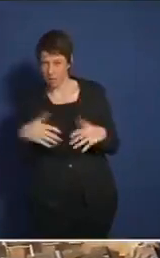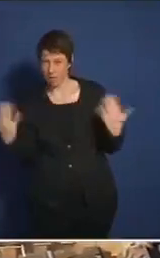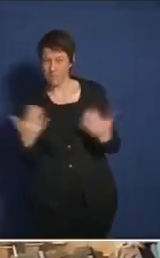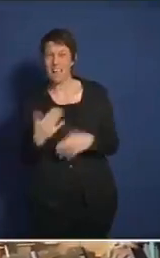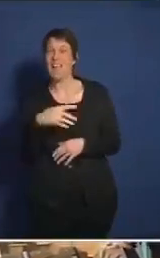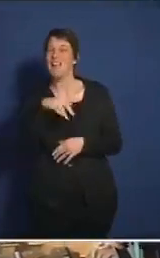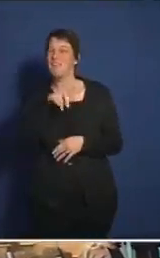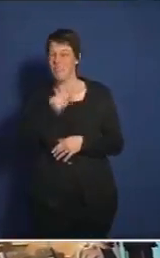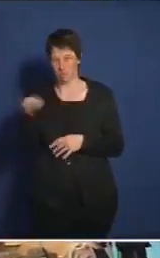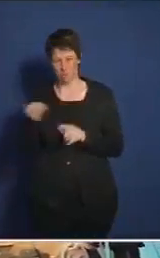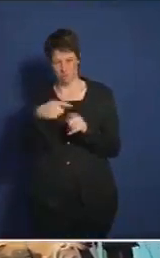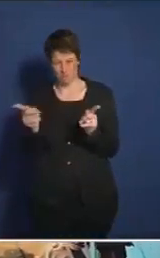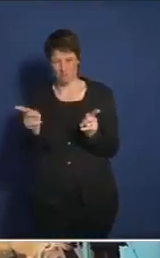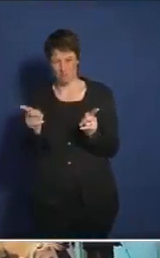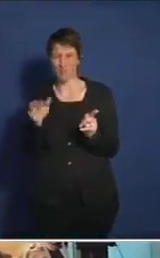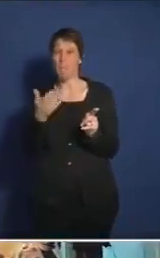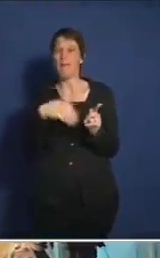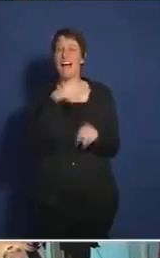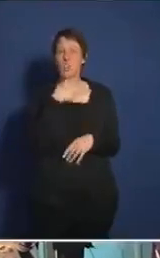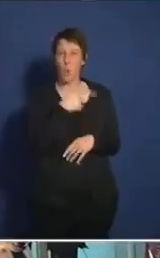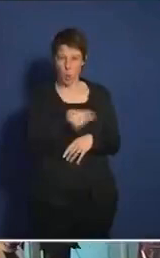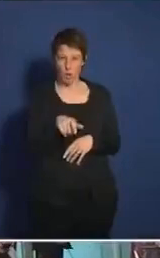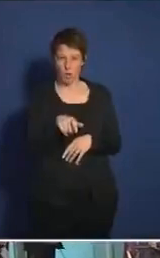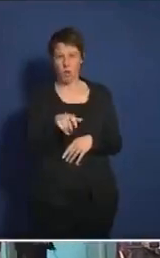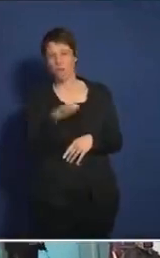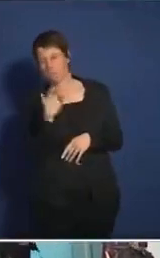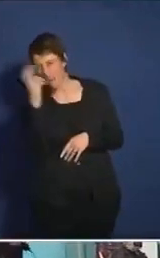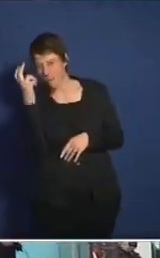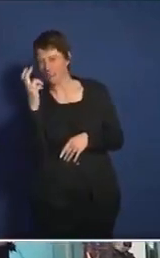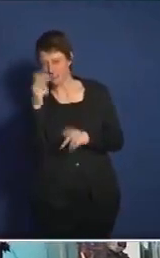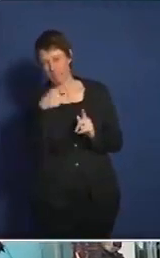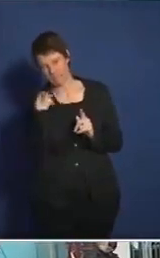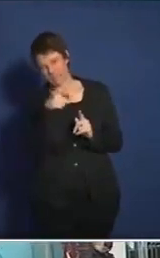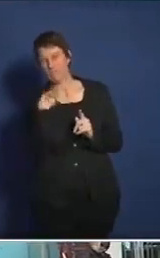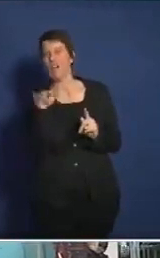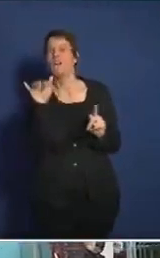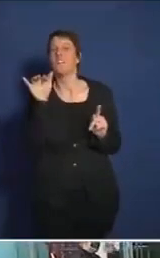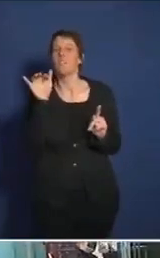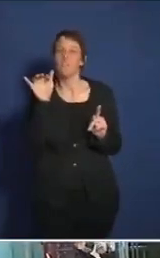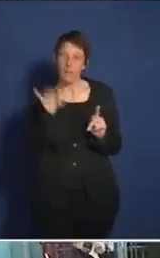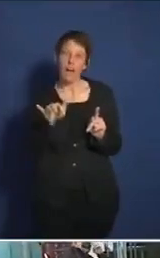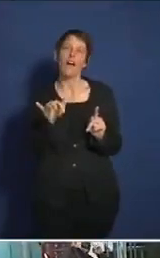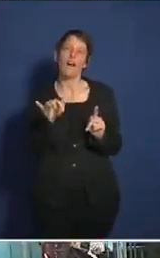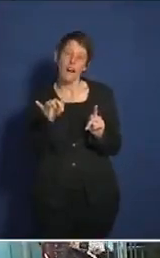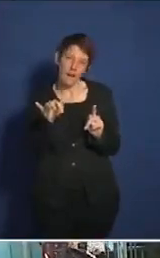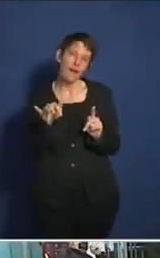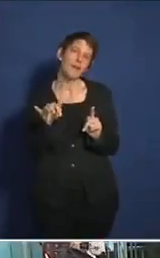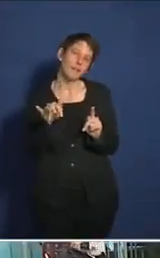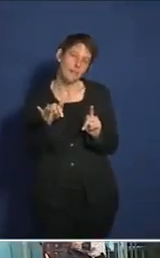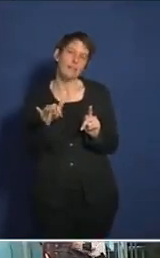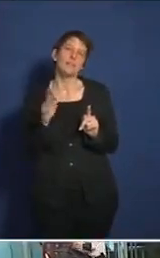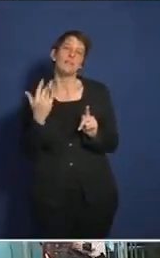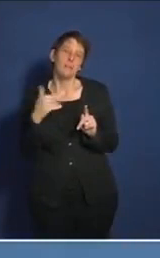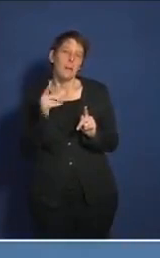Personenkreis der Jüngeren und Erwachsenen hier die Heftigkeit und